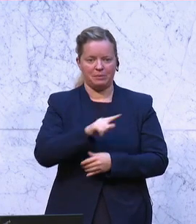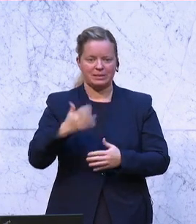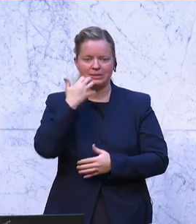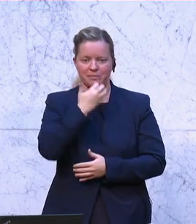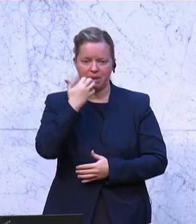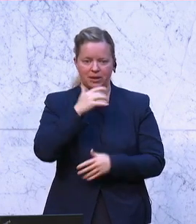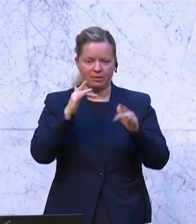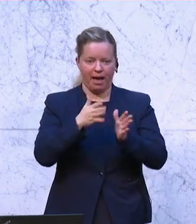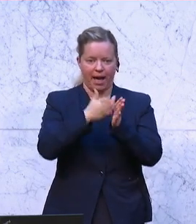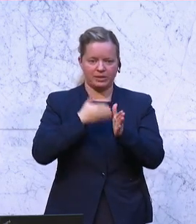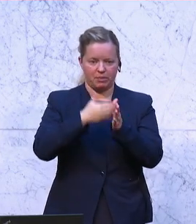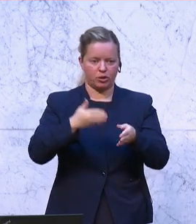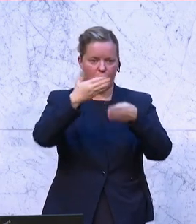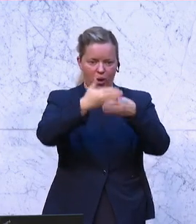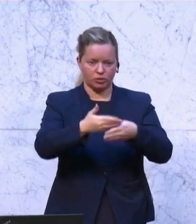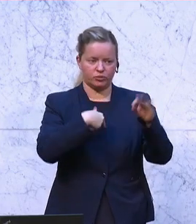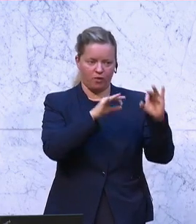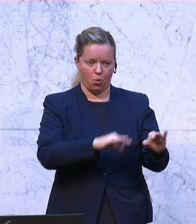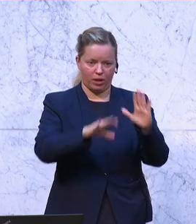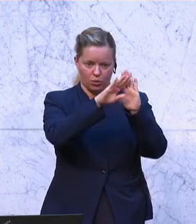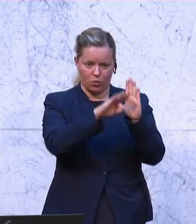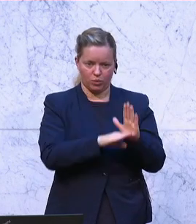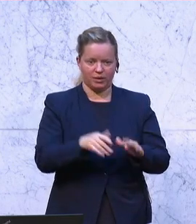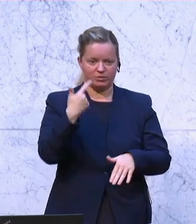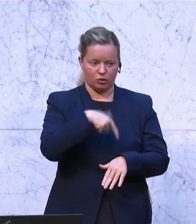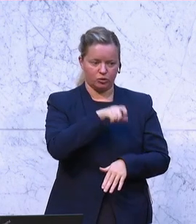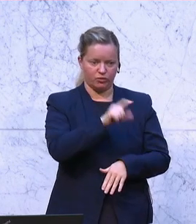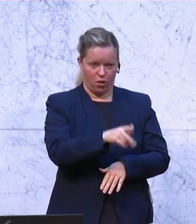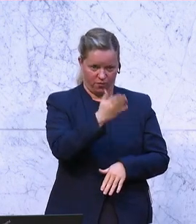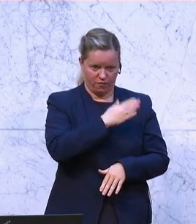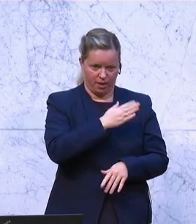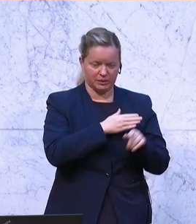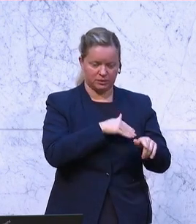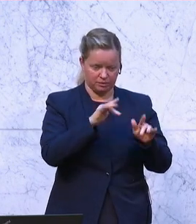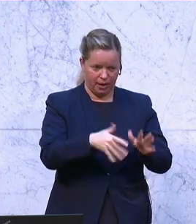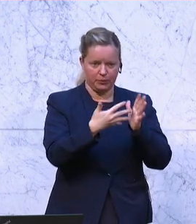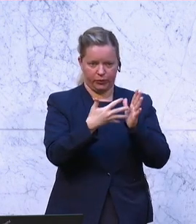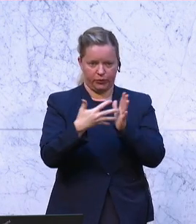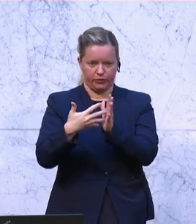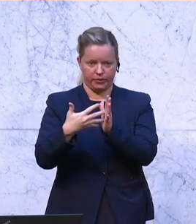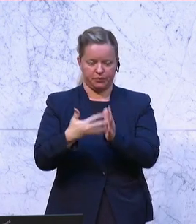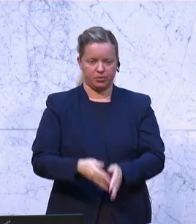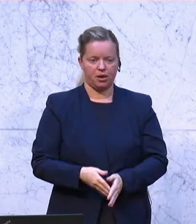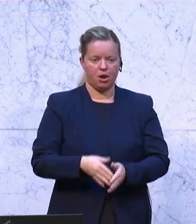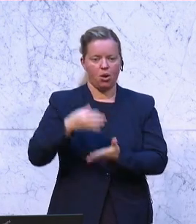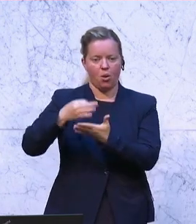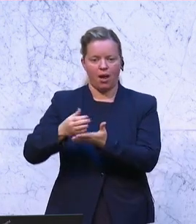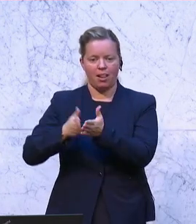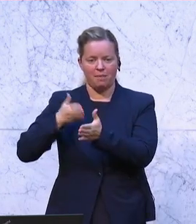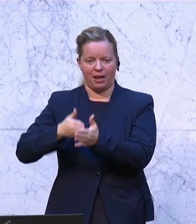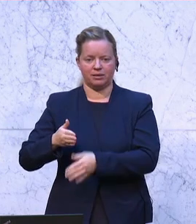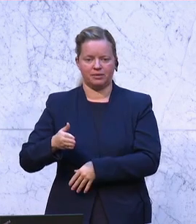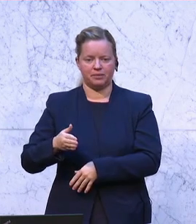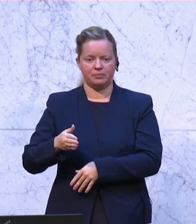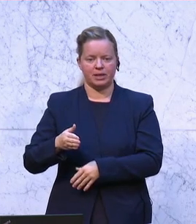hier die Eisenbahnkreuzungsverordnung 2012 geprüft haben. Geprüft wurden hier die Lokalbahnen in Salzburg, Graz